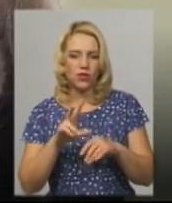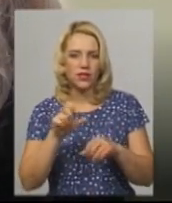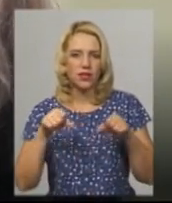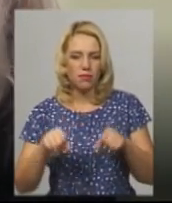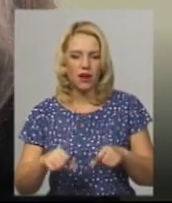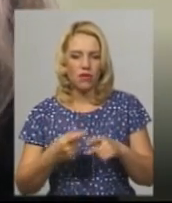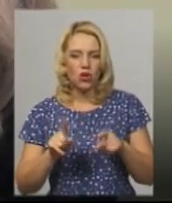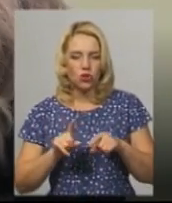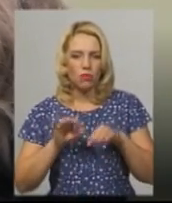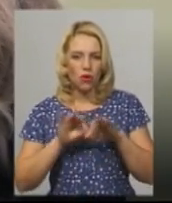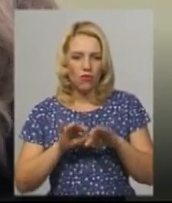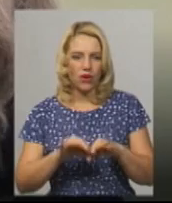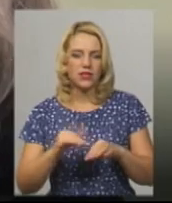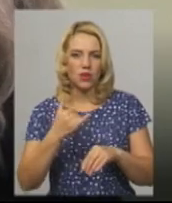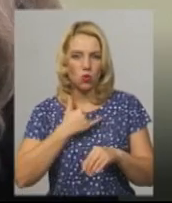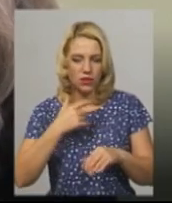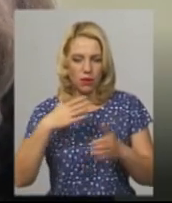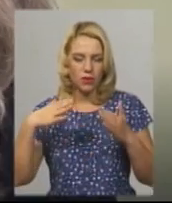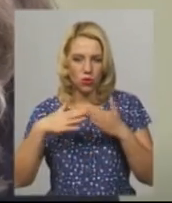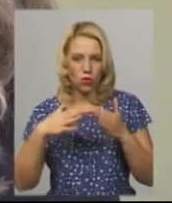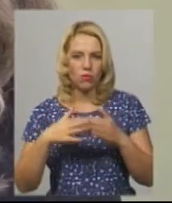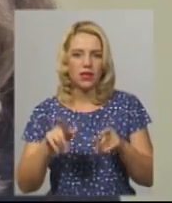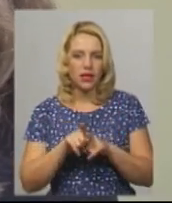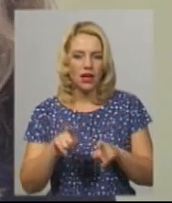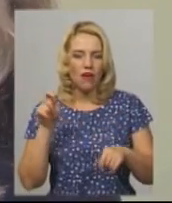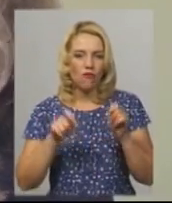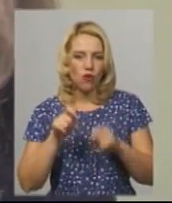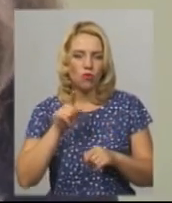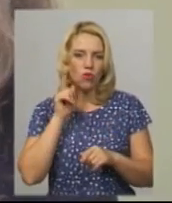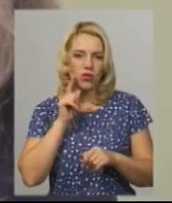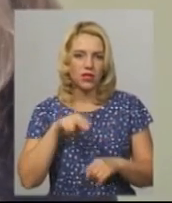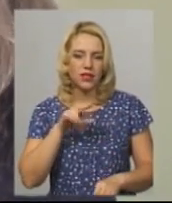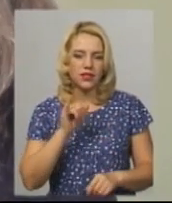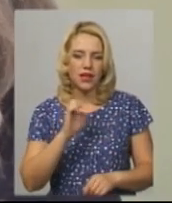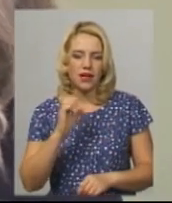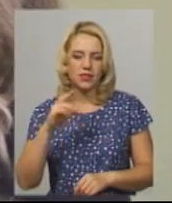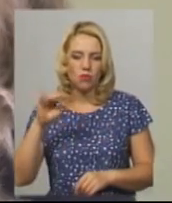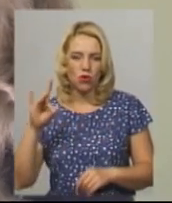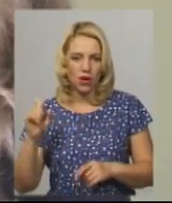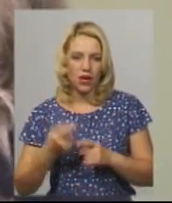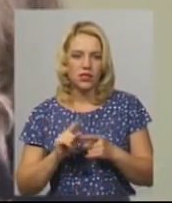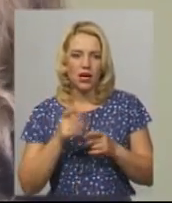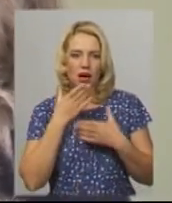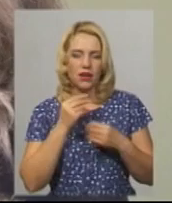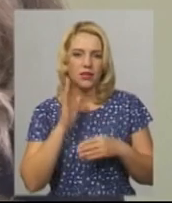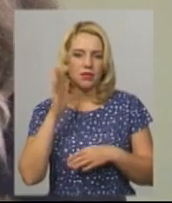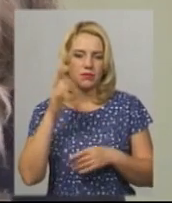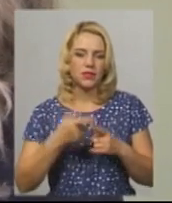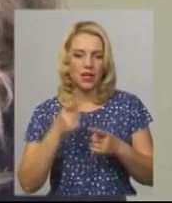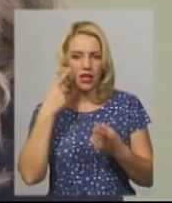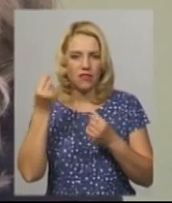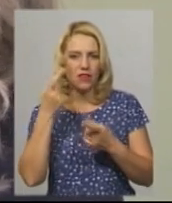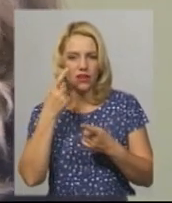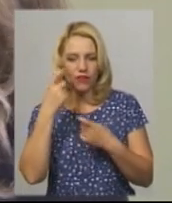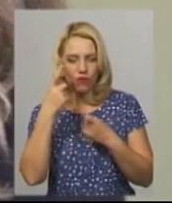організацій діаспори у себе в регіоні. Що це дає? Це дуже гарні перспективи, інвестиційні, інформаційні.